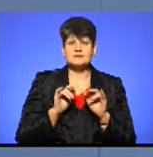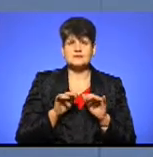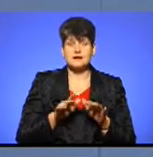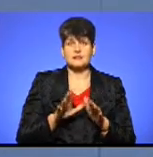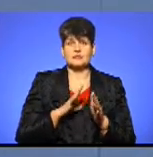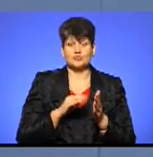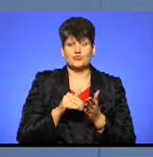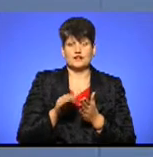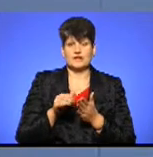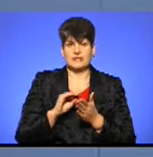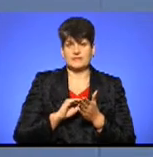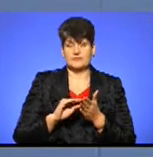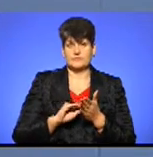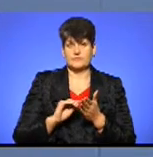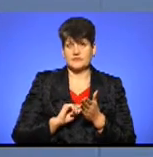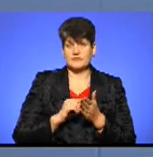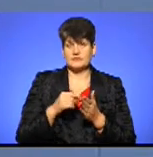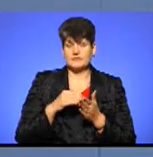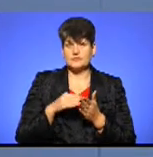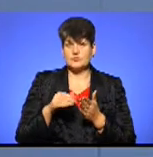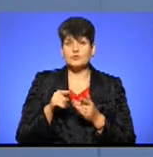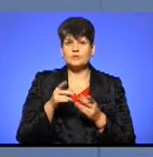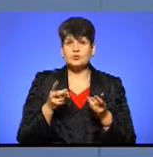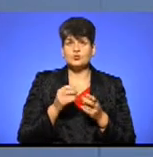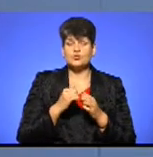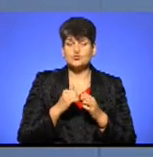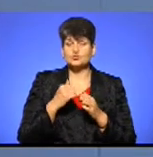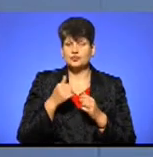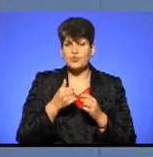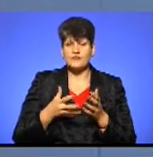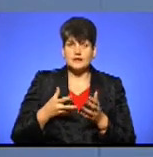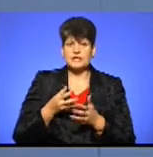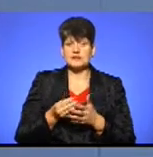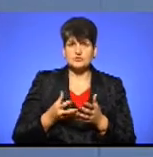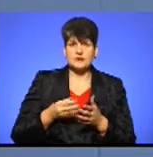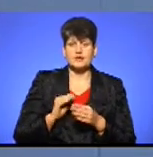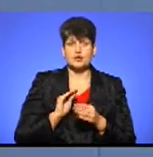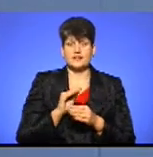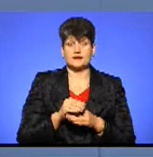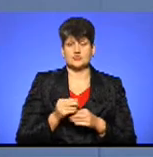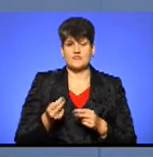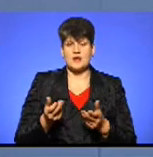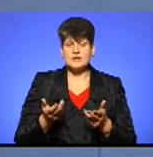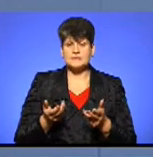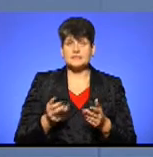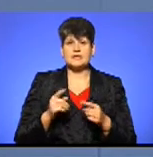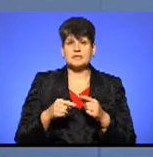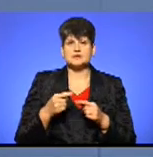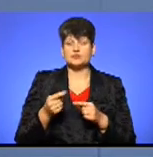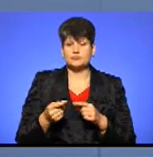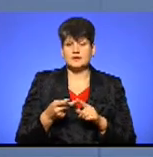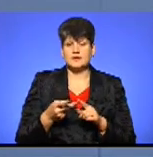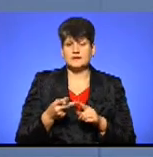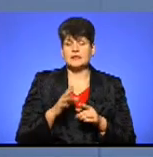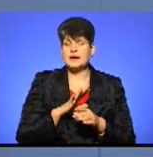були відхилені. В зв'язку з тим, що вони потребують щорічного фінансування до фінансування. А наступний крок – що він